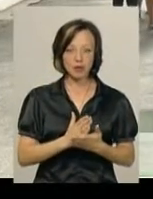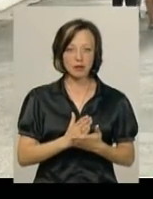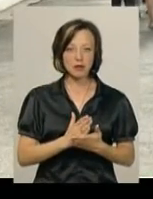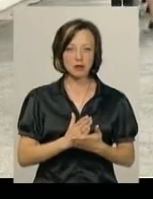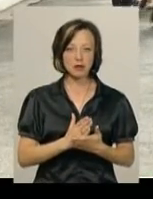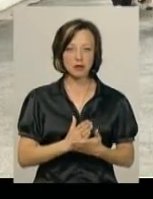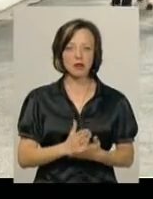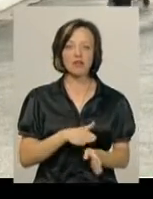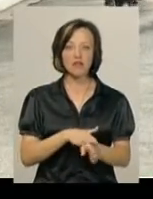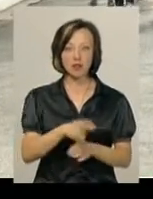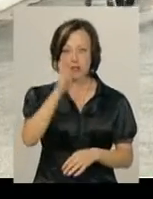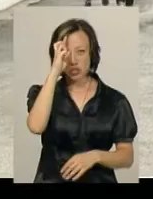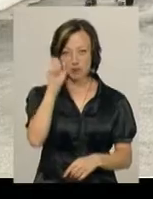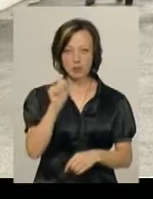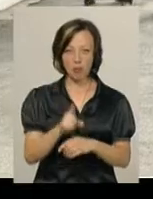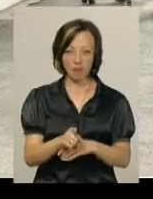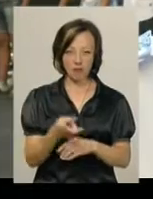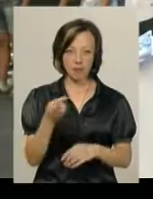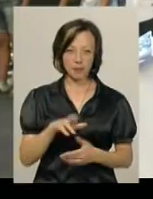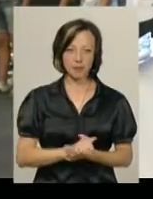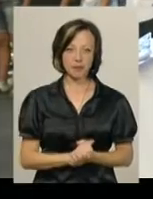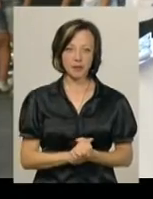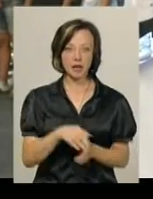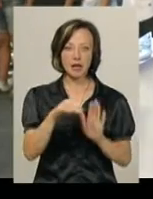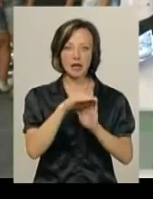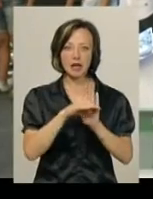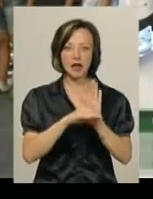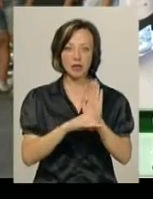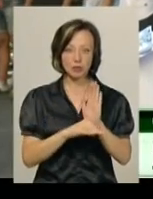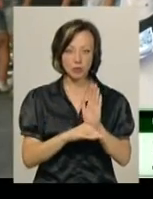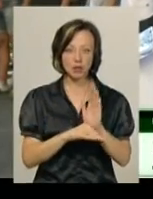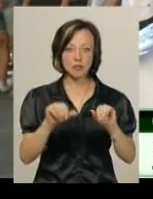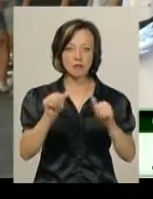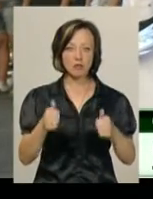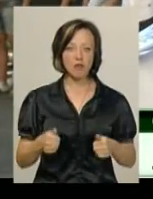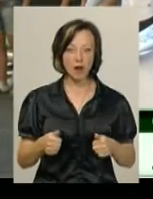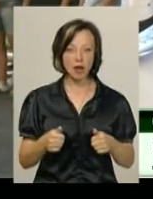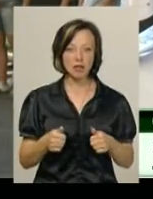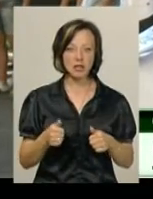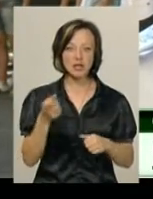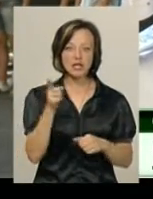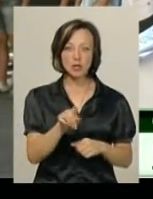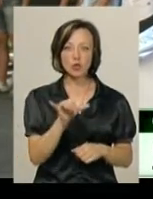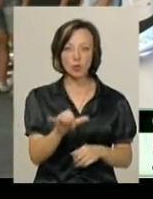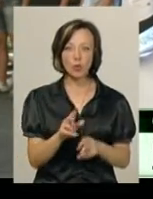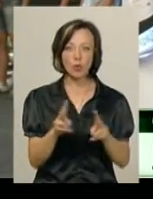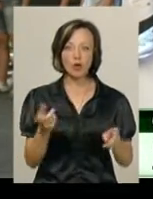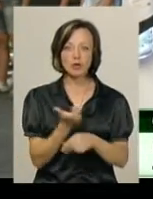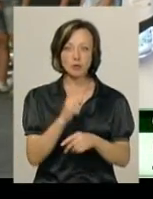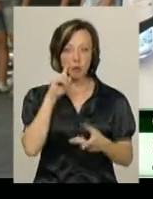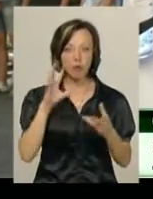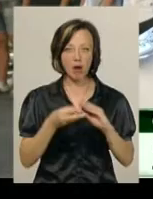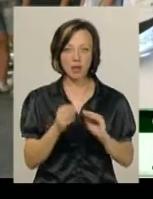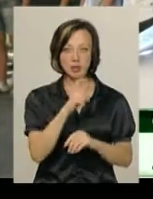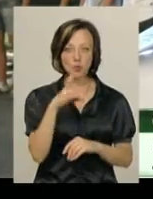Хмельницького виконала державне замовлення. Рейтинговий список сформували ті, в яких найбільші бали